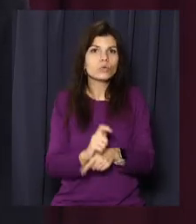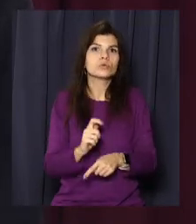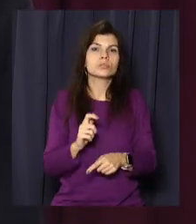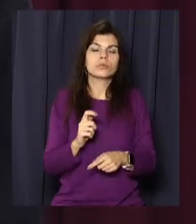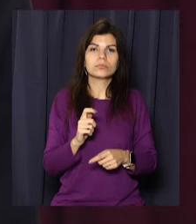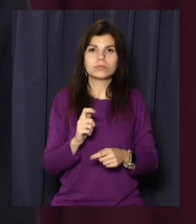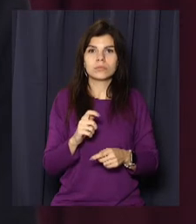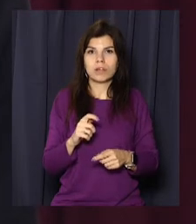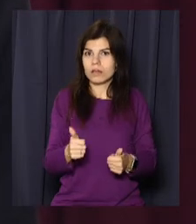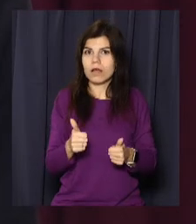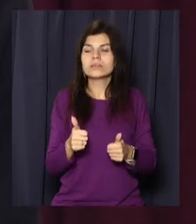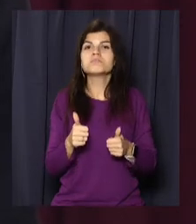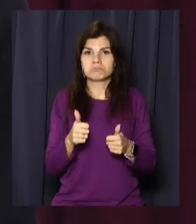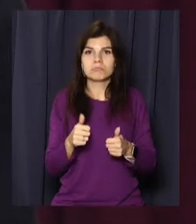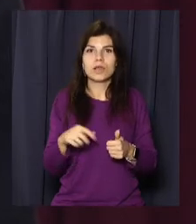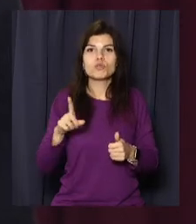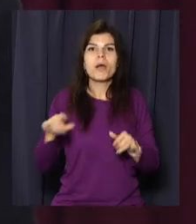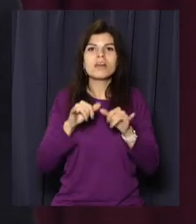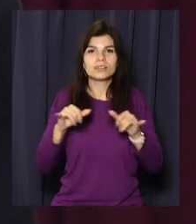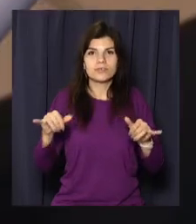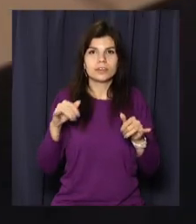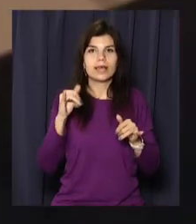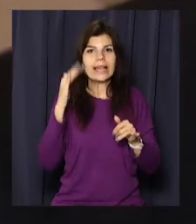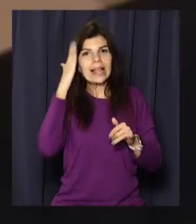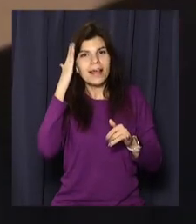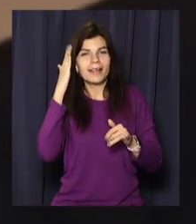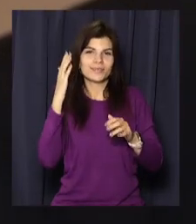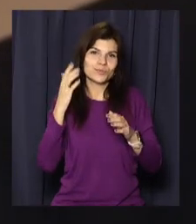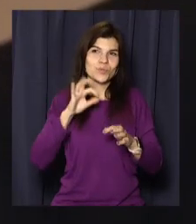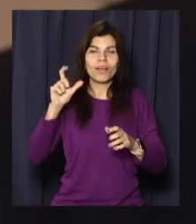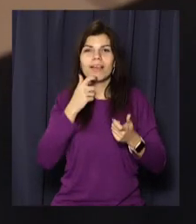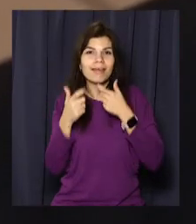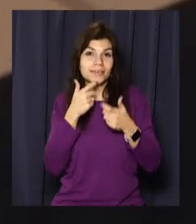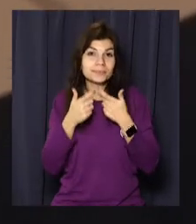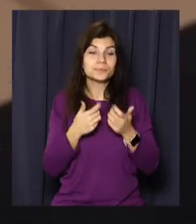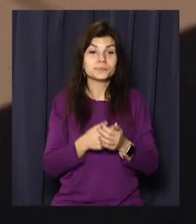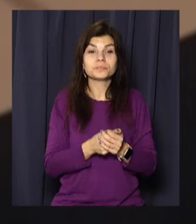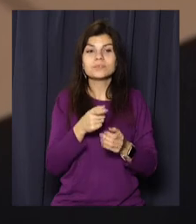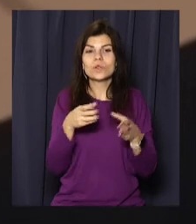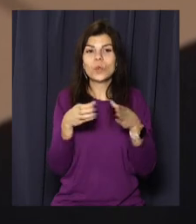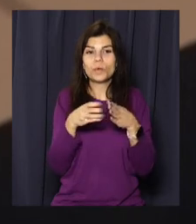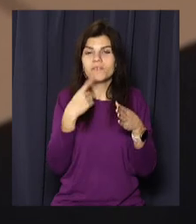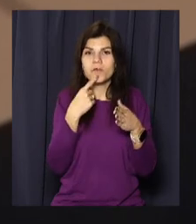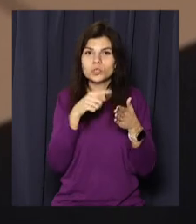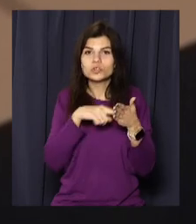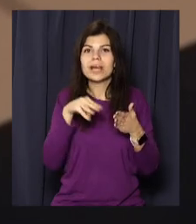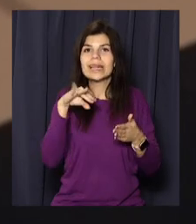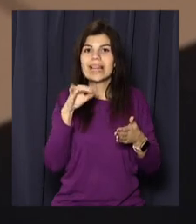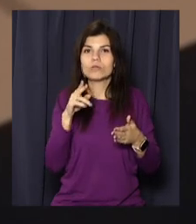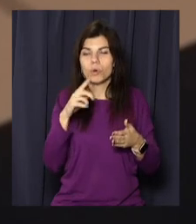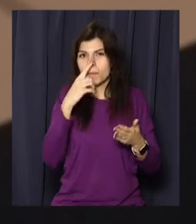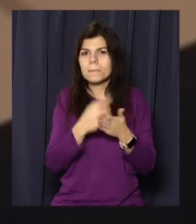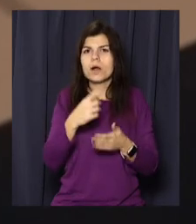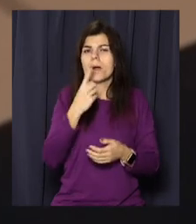класна, щоб розвивати молоді таланты. За даними материнської компанії ByDance, Тік-Ток використовують понад